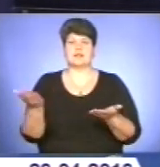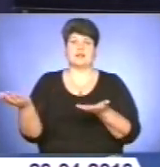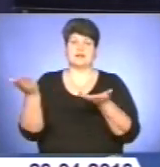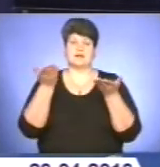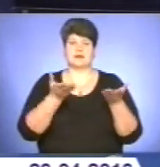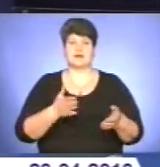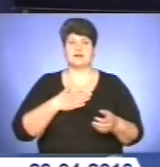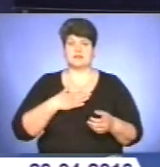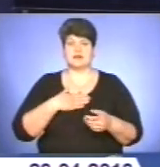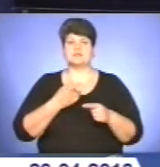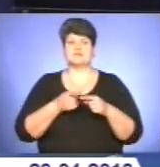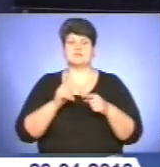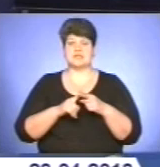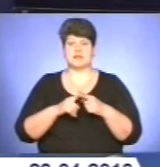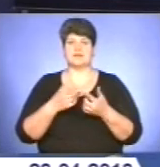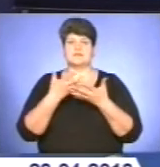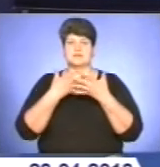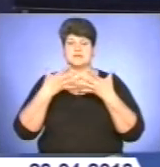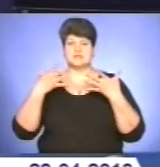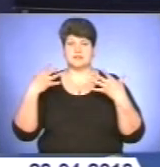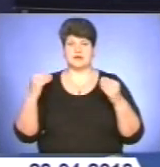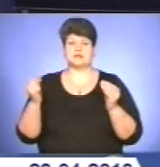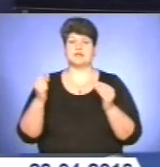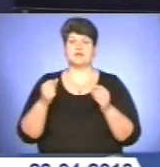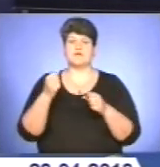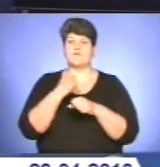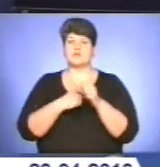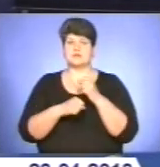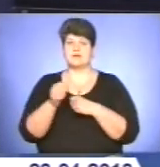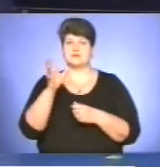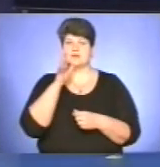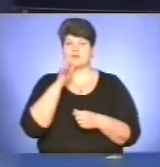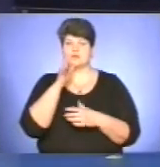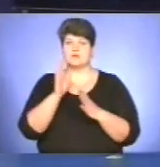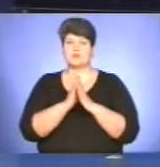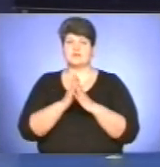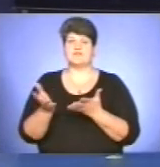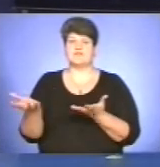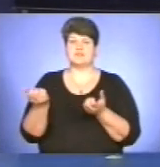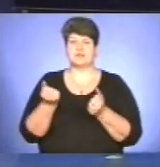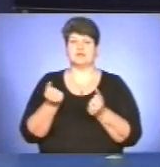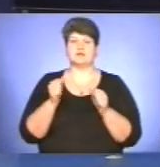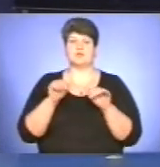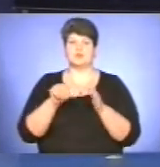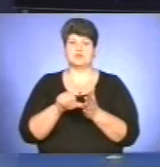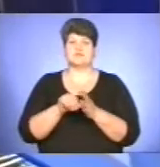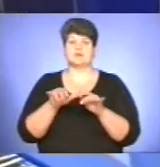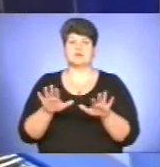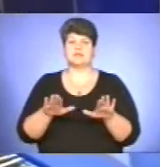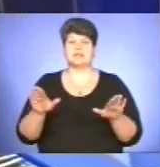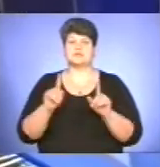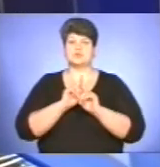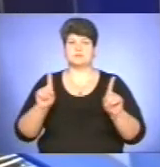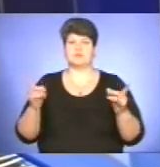воскресний час. Центр творчості дітей та юнацтва запрошує взяти участь у захоті дітей з особливими потребами. На